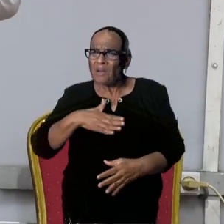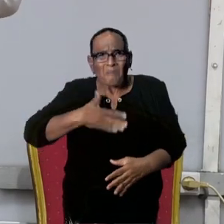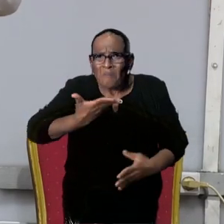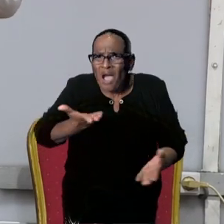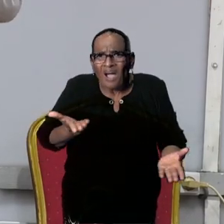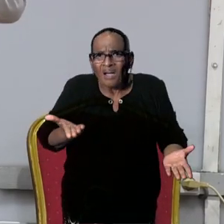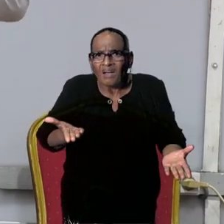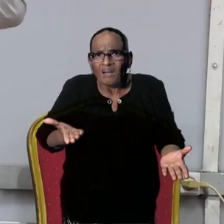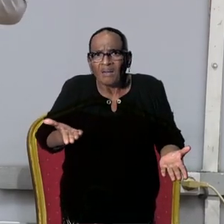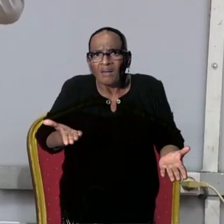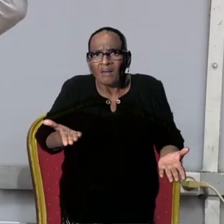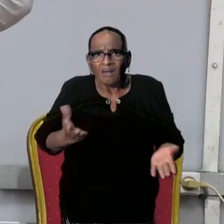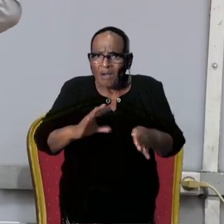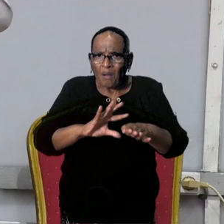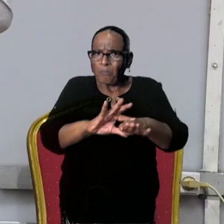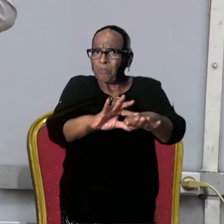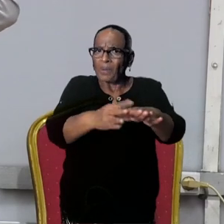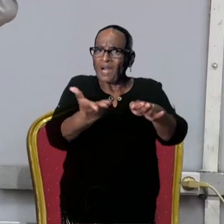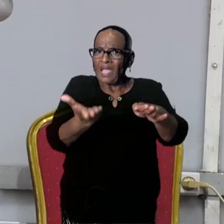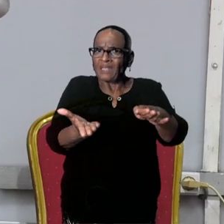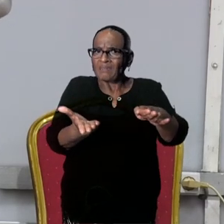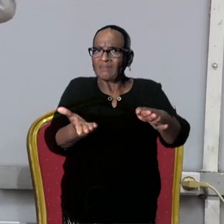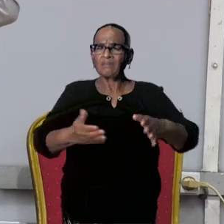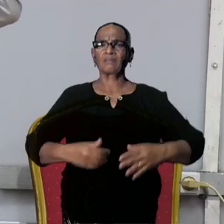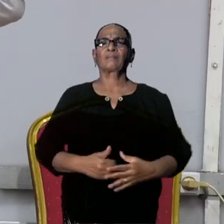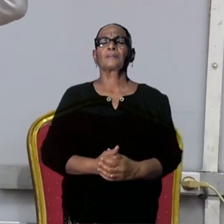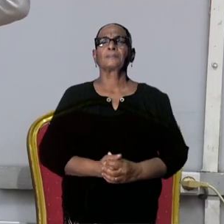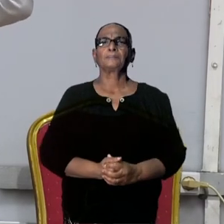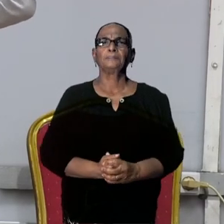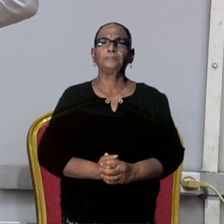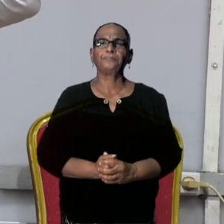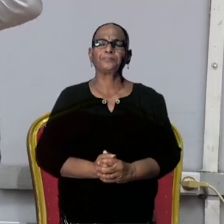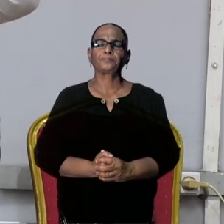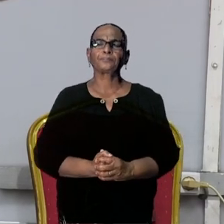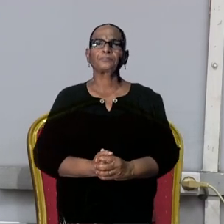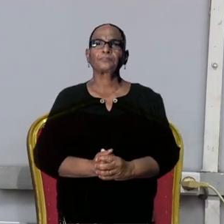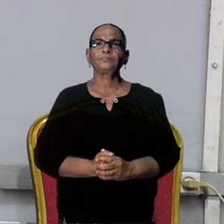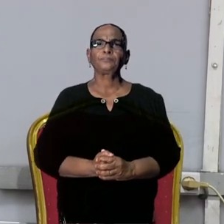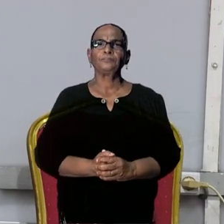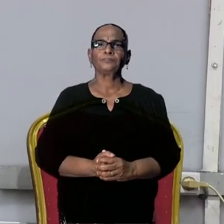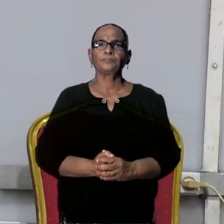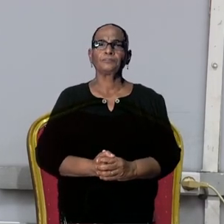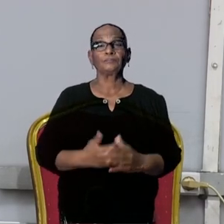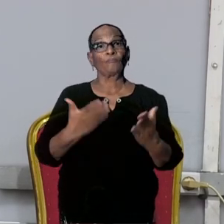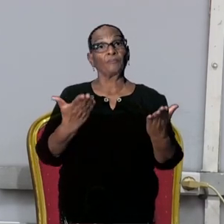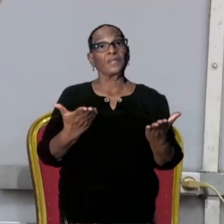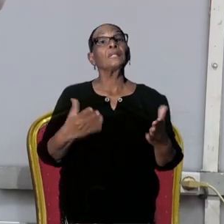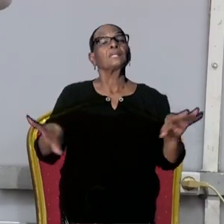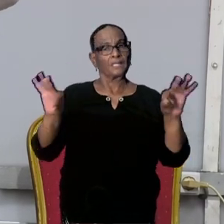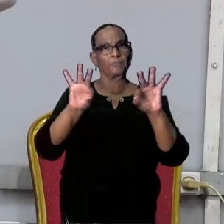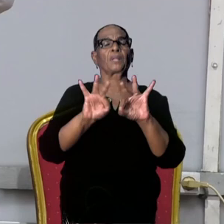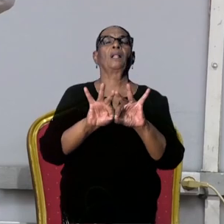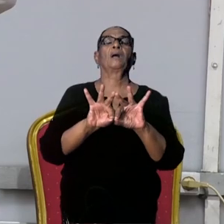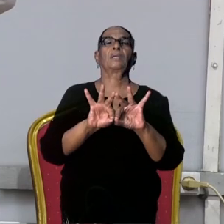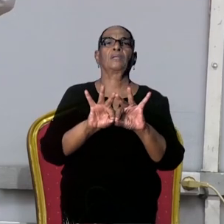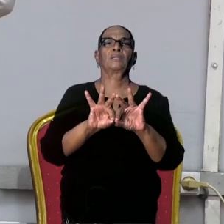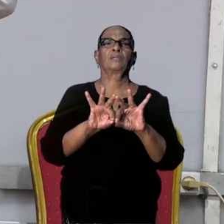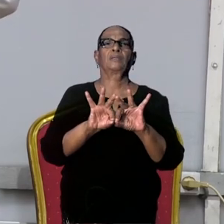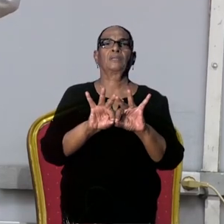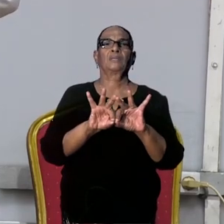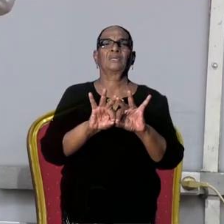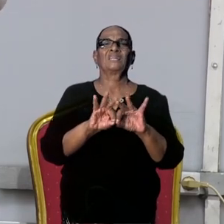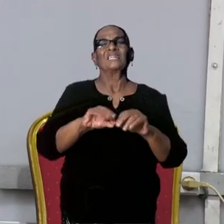is. Dan moet dat wel duidelijk gesteld worden, minister. Voor wat betreft, oh ja, dit is heel belangrijk. Het heeft te maken met